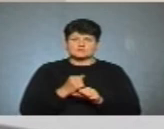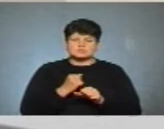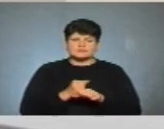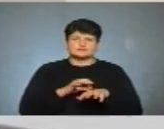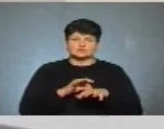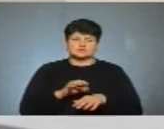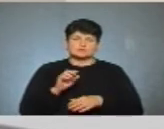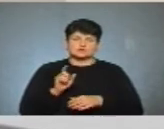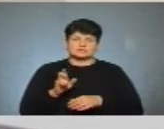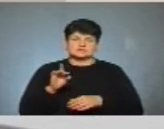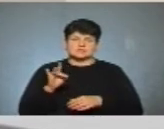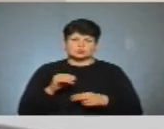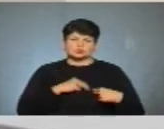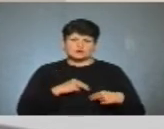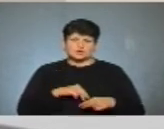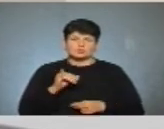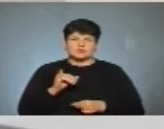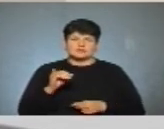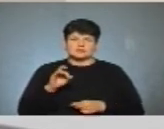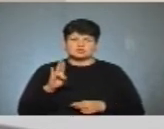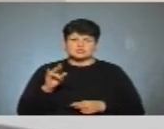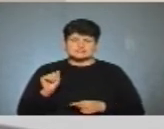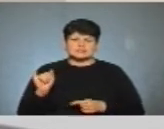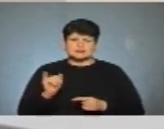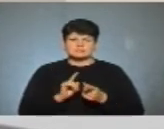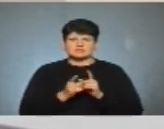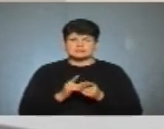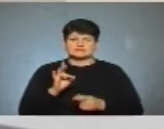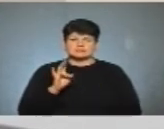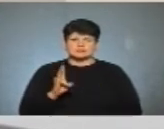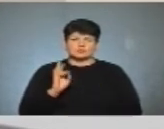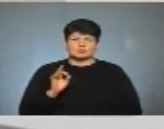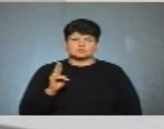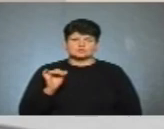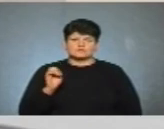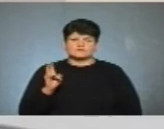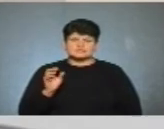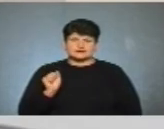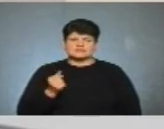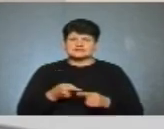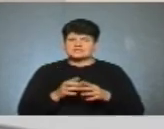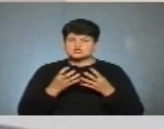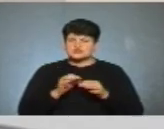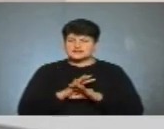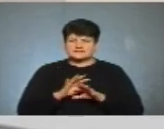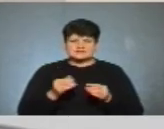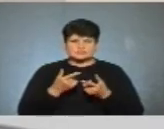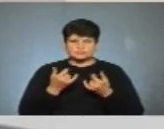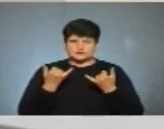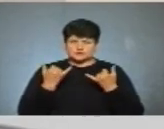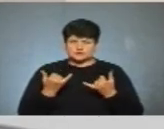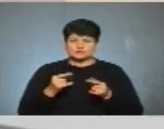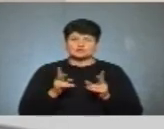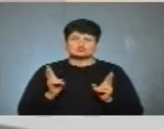я, ведуча Богдана Сарабун, моя колега Юлія Янчинська, також сурдоперекладачка Надія Куцовська. Це ще не вся інформація на сьогодні,